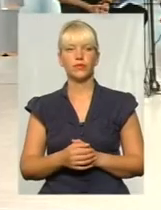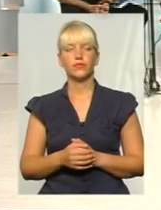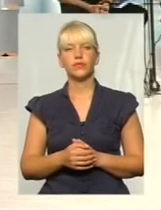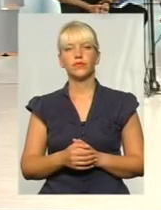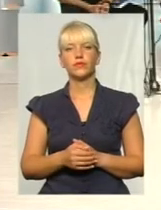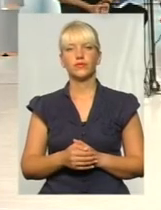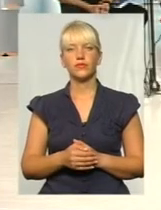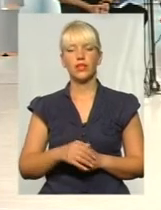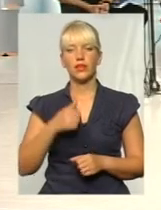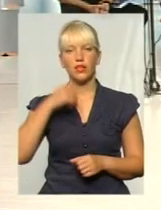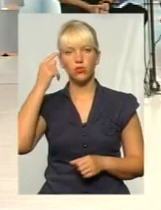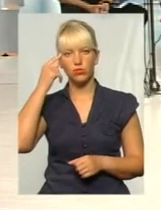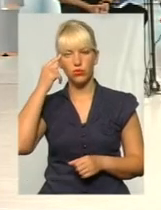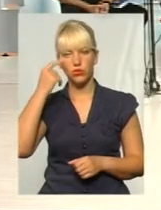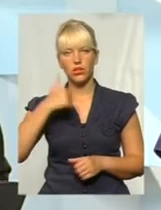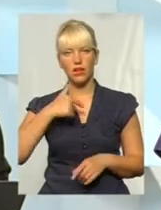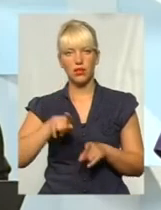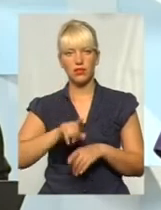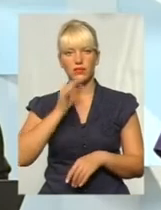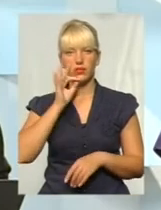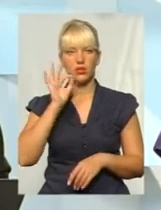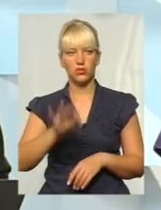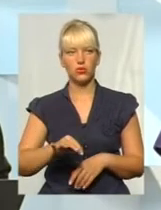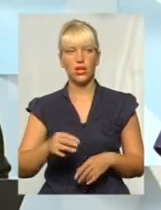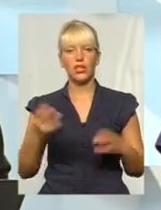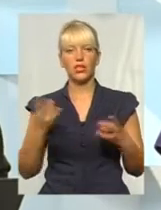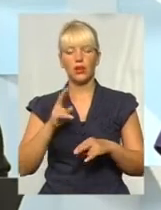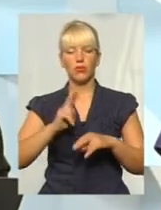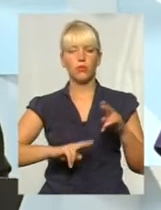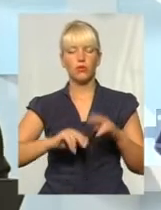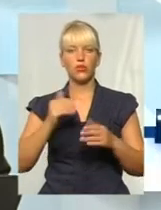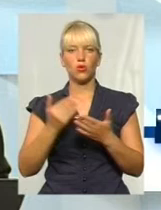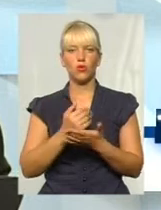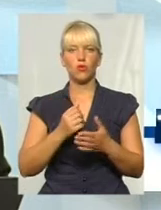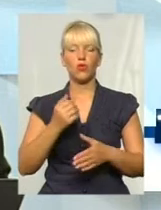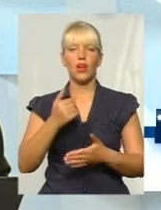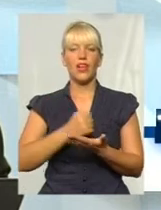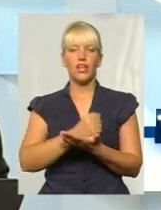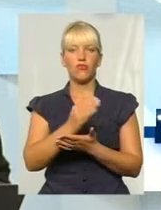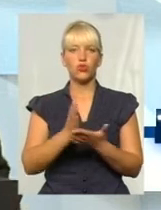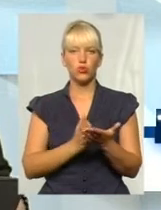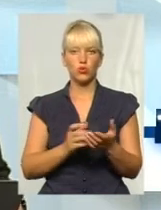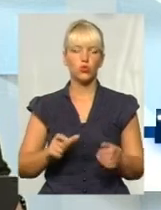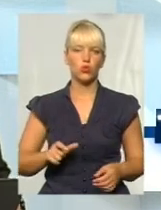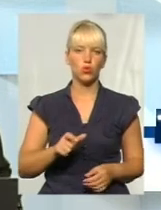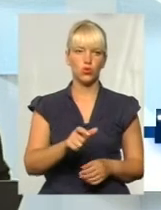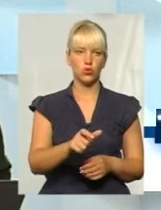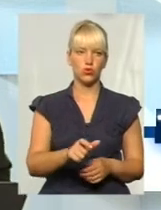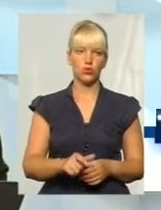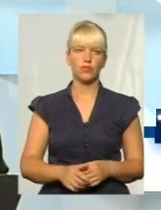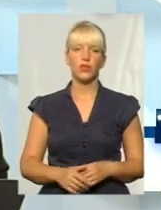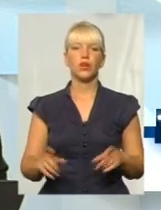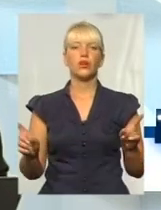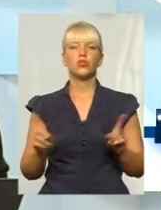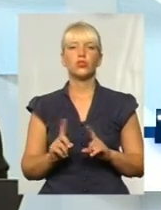декілька хвилин. Я думаю, я скажу так, треба побудувати велоінфраструктуру, взагалі інфраструктуру дорожню. В першу чергу. Так, так,